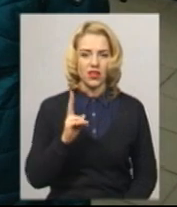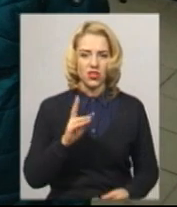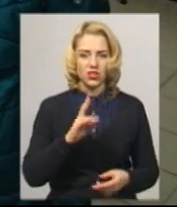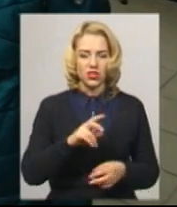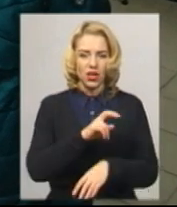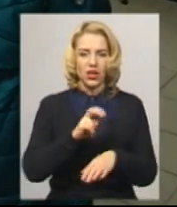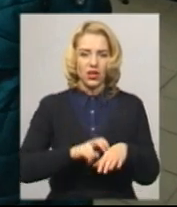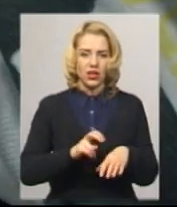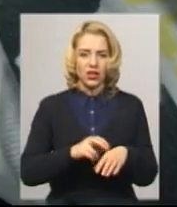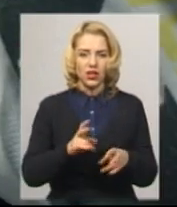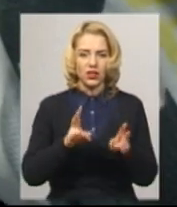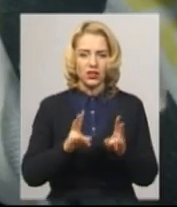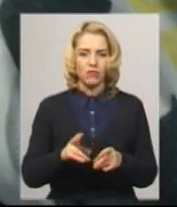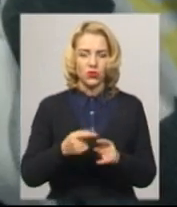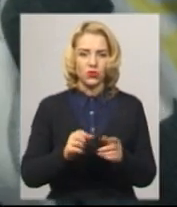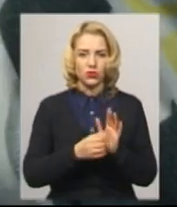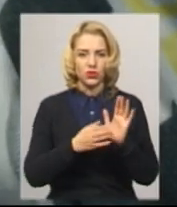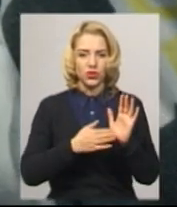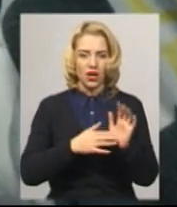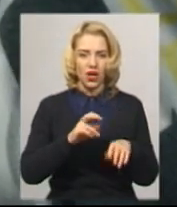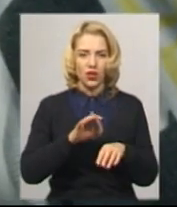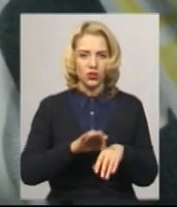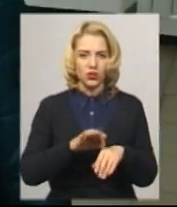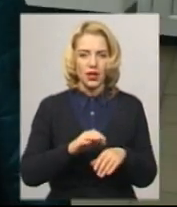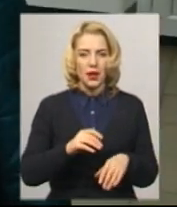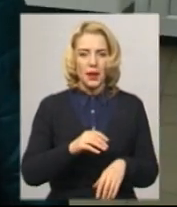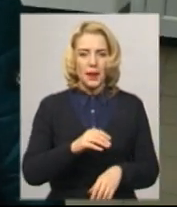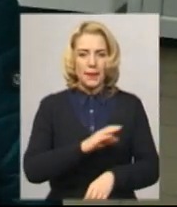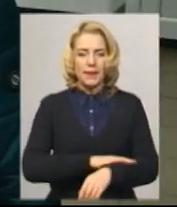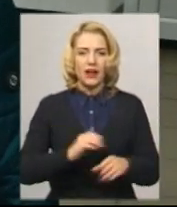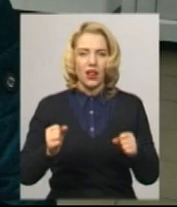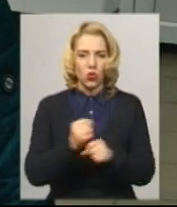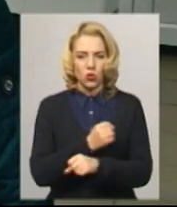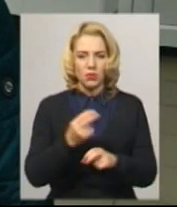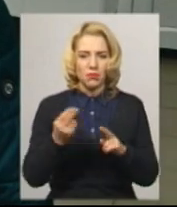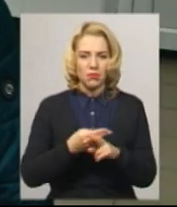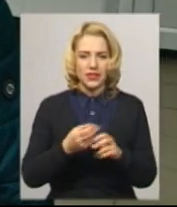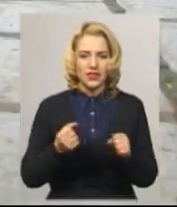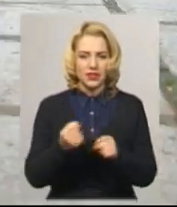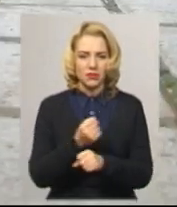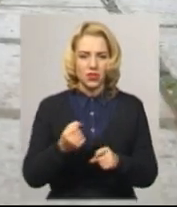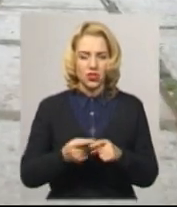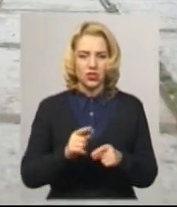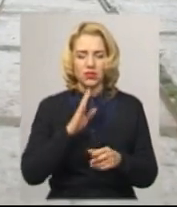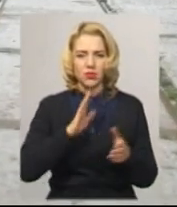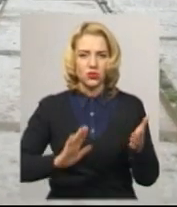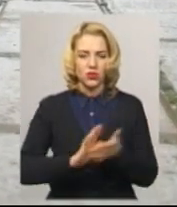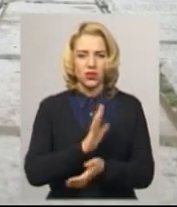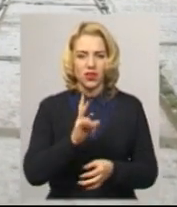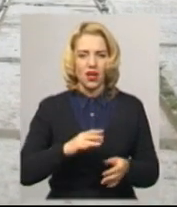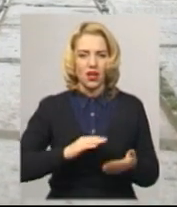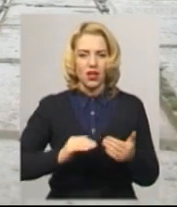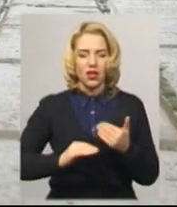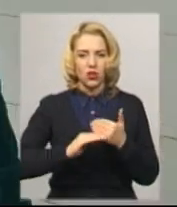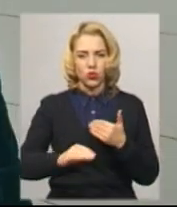травмпункту Хмельницької міської лікарні, поставили діагноз перелом без вміщення та наклали гіпс на ліву руку. Пацієнтка розповідає, поскузнулася вранці на тротуарі,